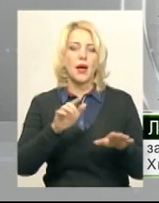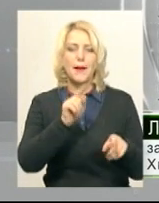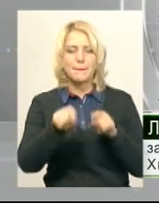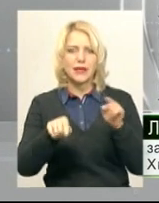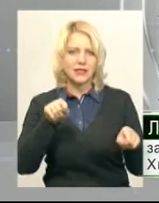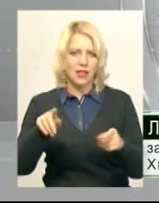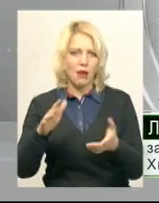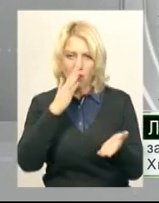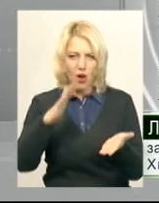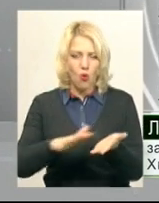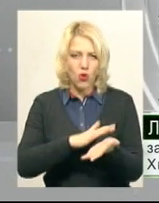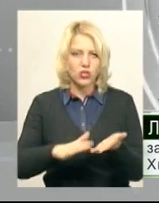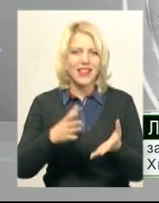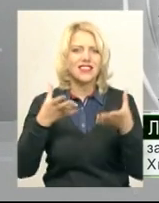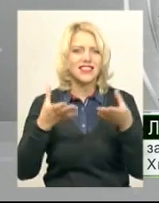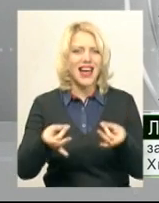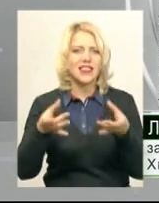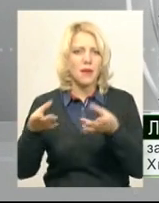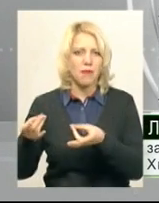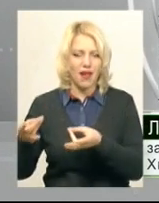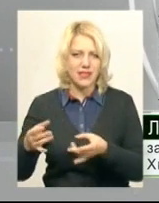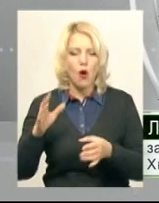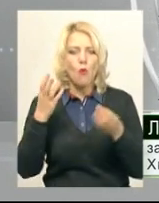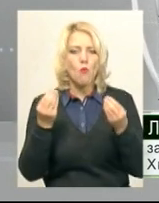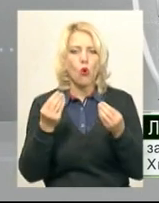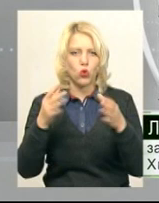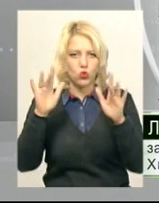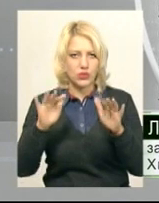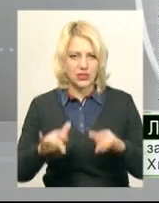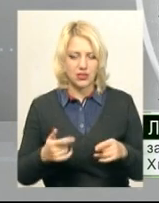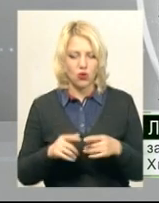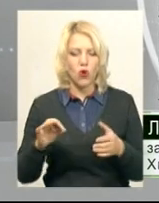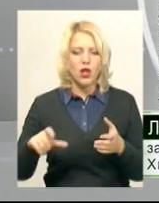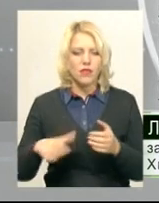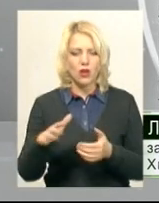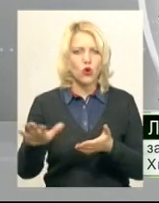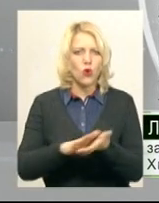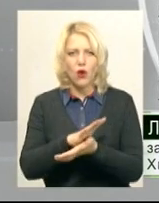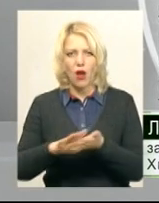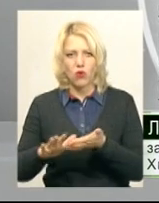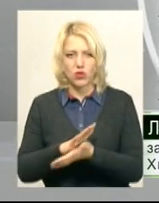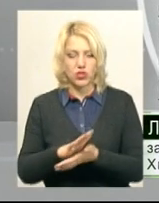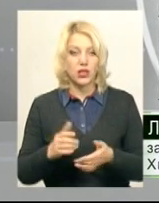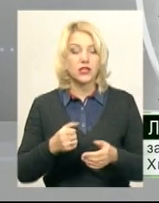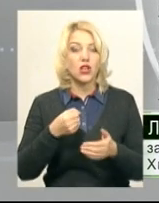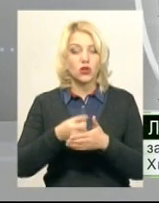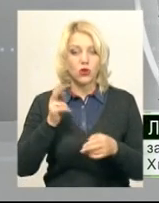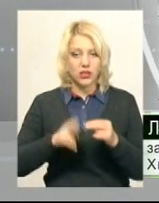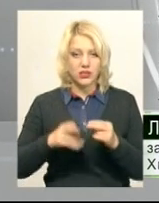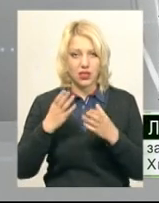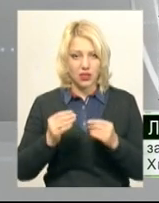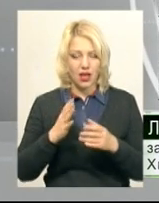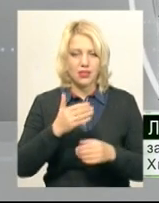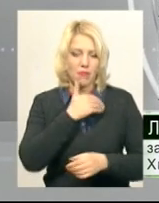Подекуди – налипання мокрого снігу. На дорогах області ожеледиться. До кінця дня опади, заявище та слабність. Температура